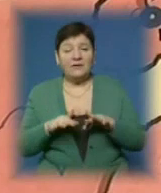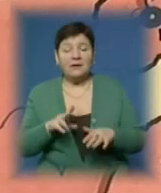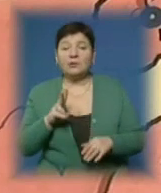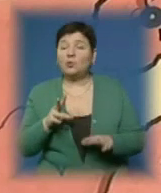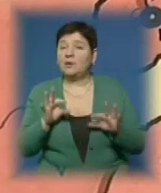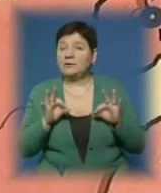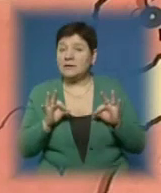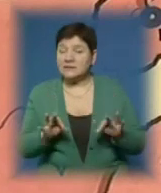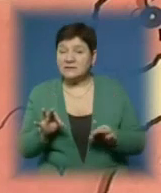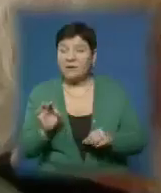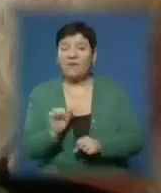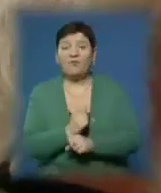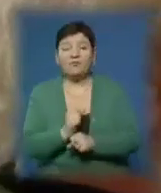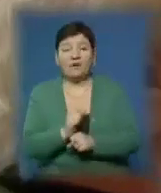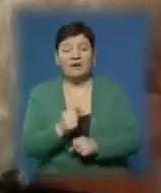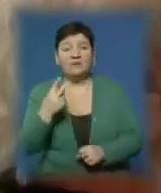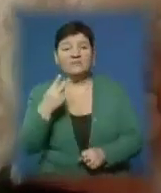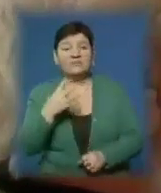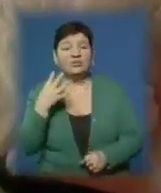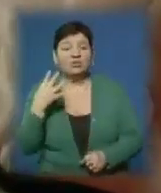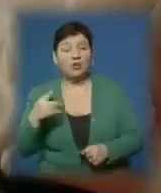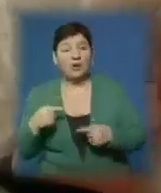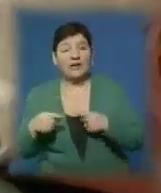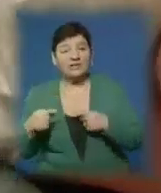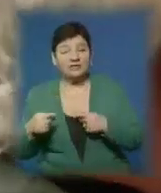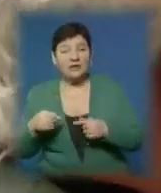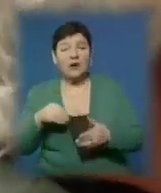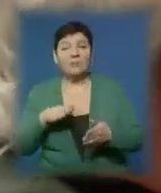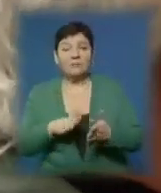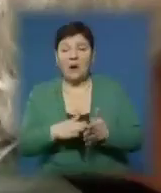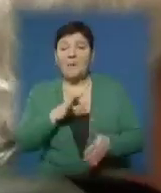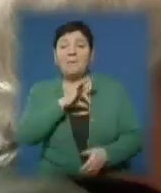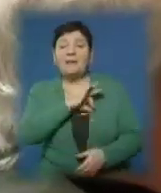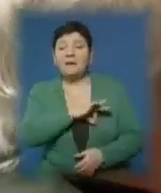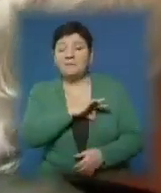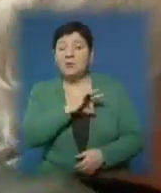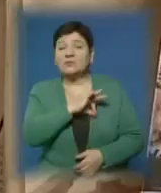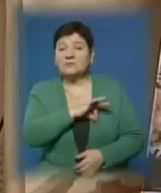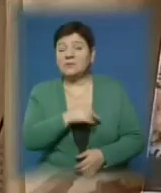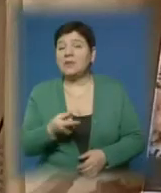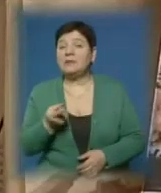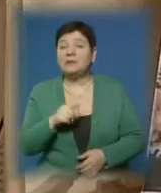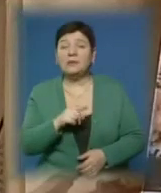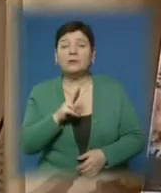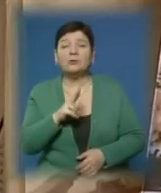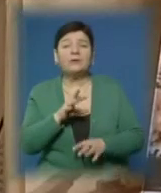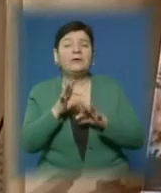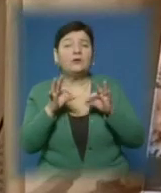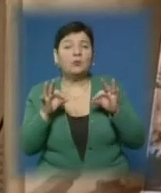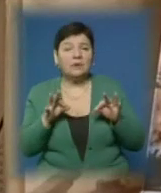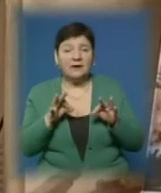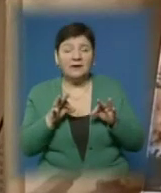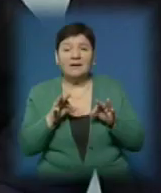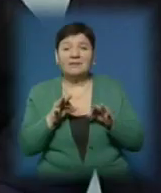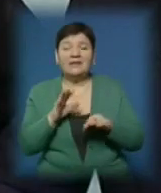воював у Афганістані та 24 інших країнах, констатують, пільгами афганців користуються і ті, хто ніколи не тримав у